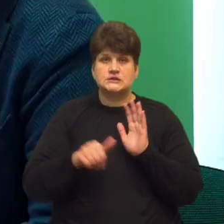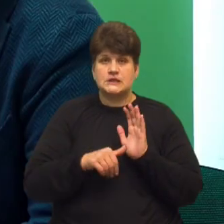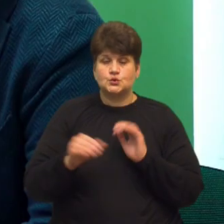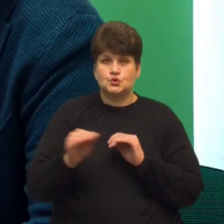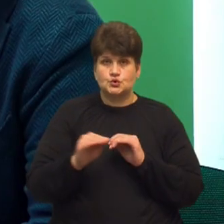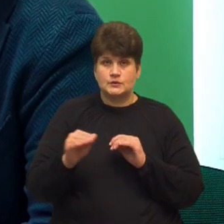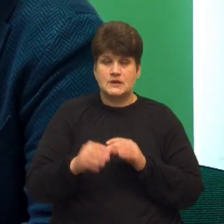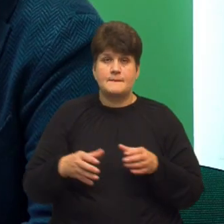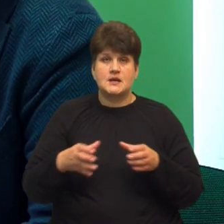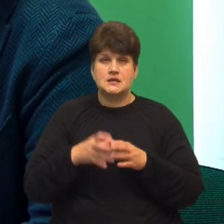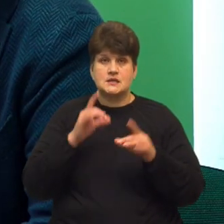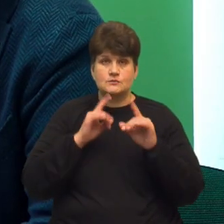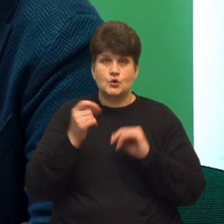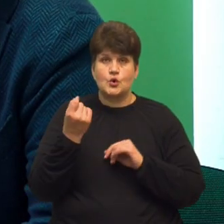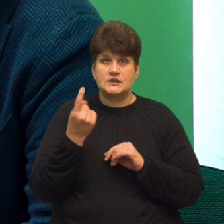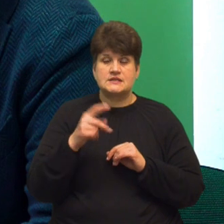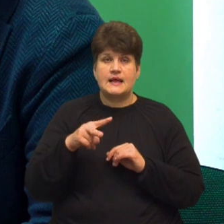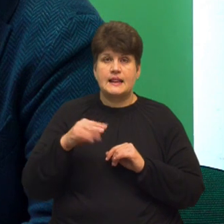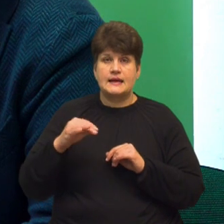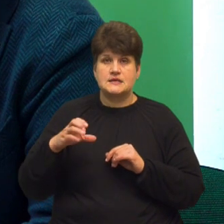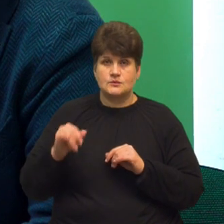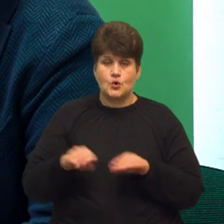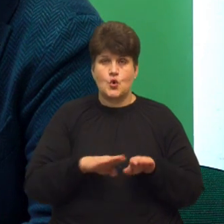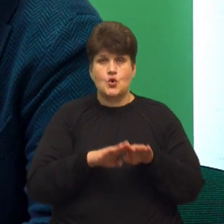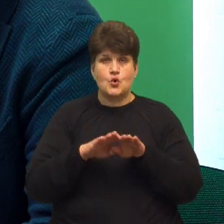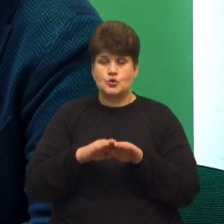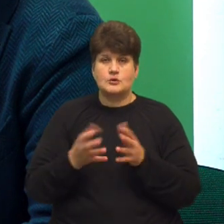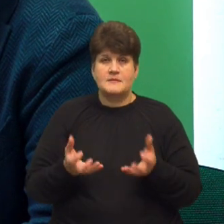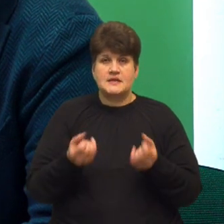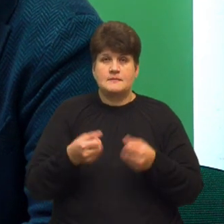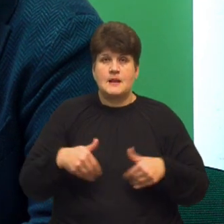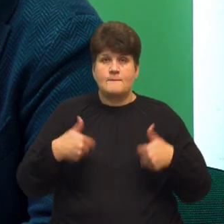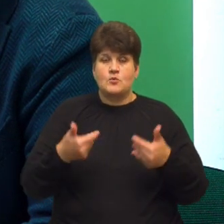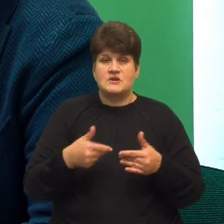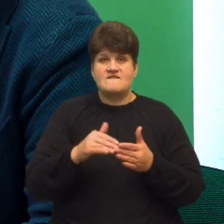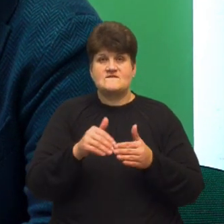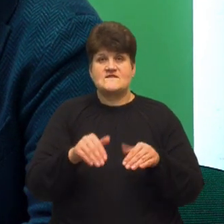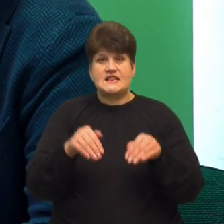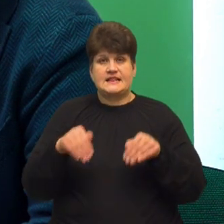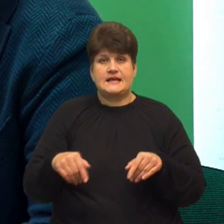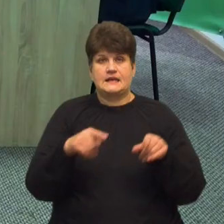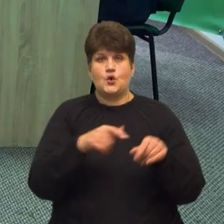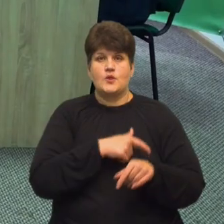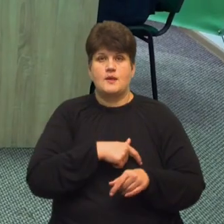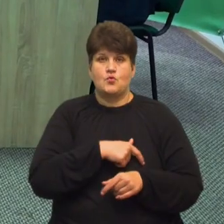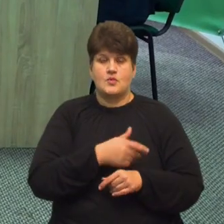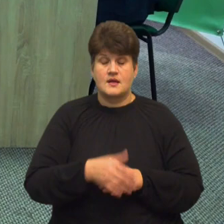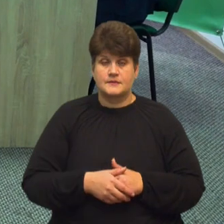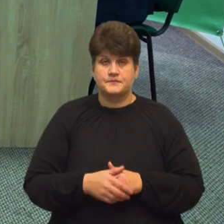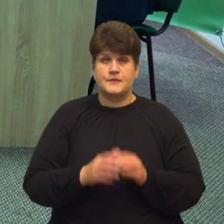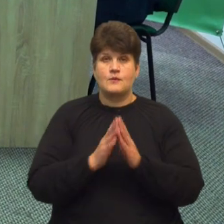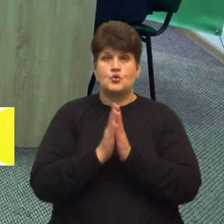На партійних зборах 11 листопада одноголосно підтримали пропозицію про відкликання його з депутатів. Прошу